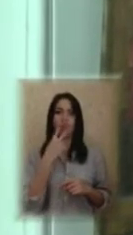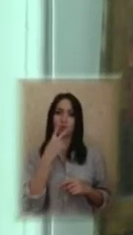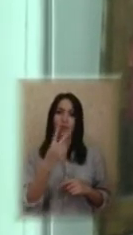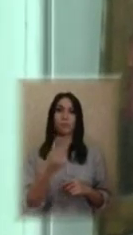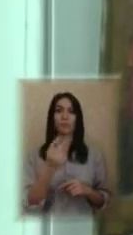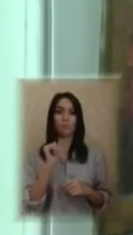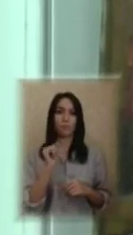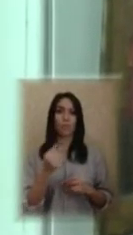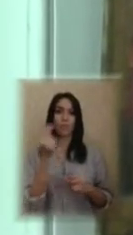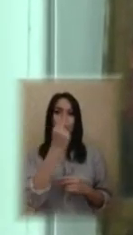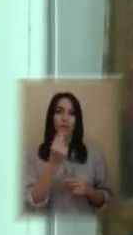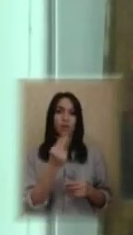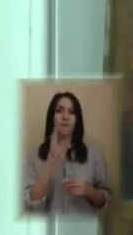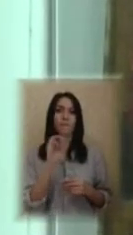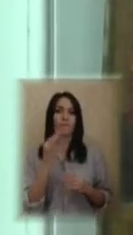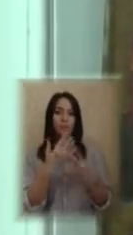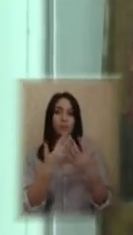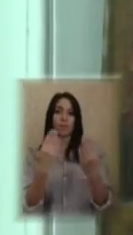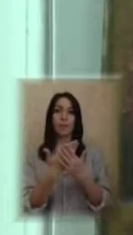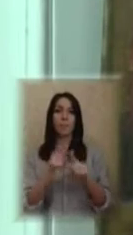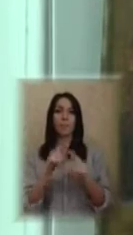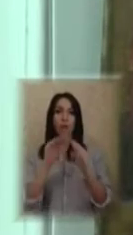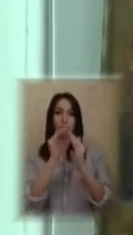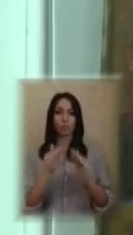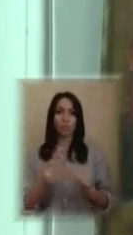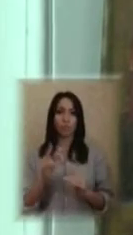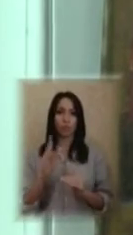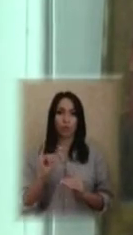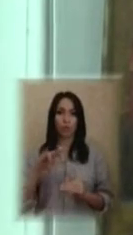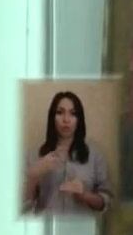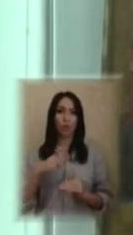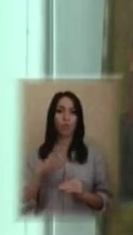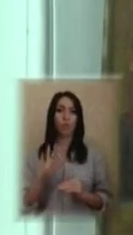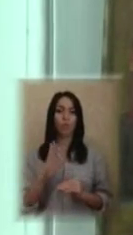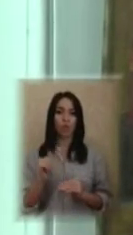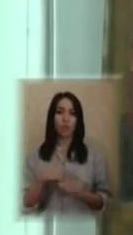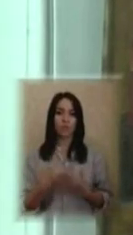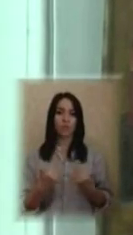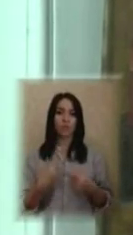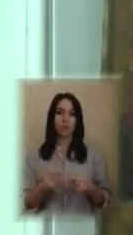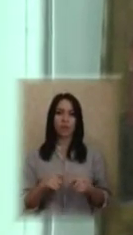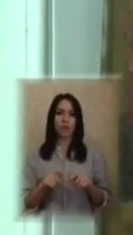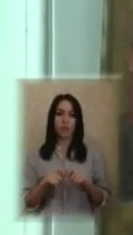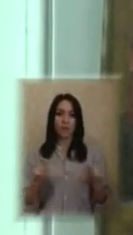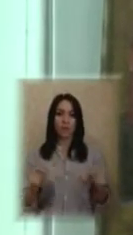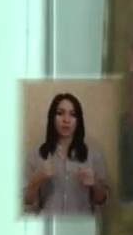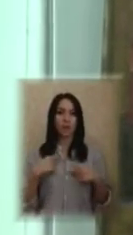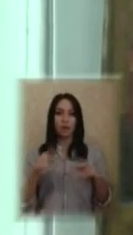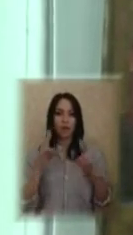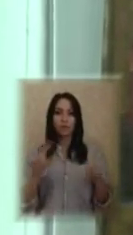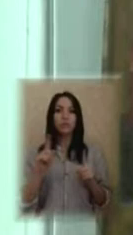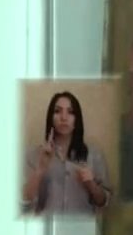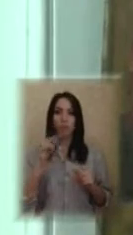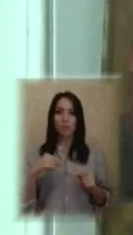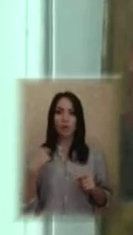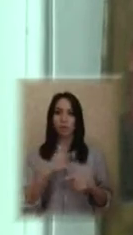культова, я такого не бачила ніколи. Для мене відкриття, можна сказати. Я не знала, що в православній традиції